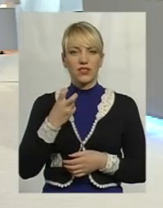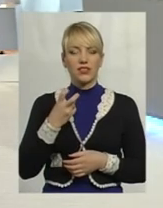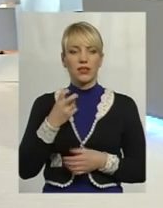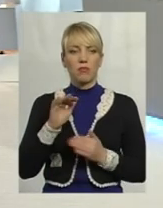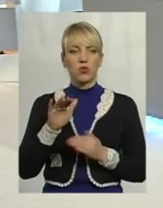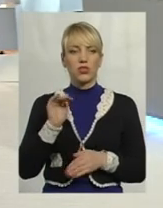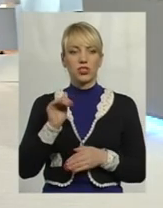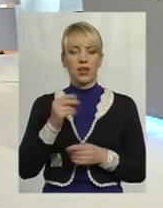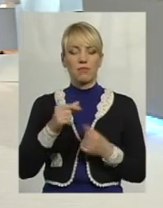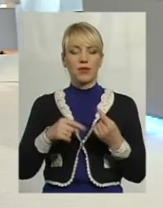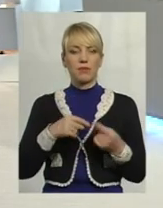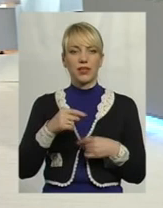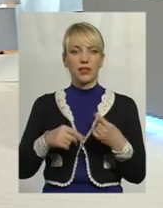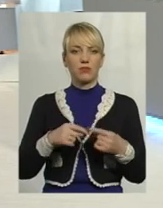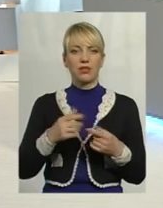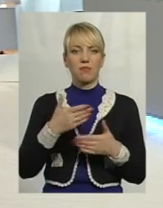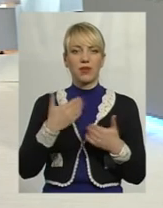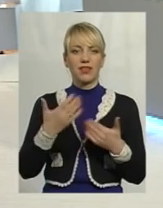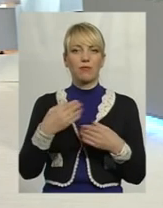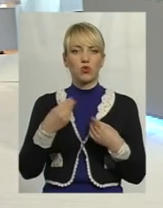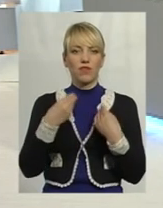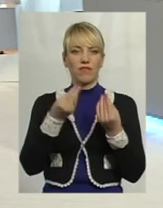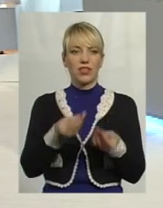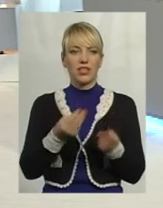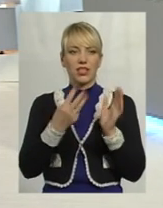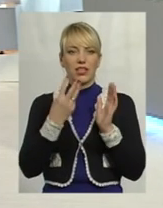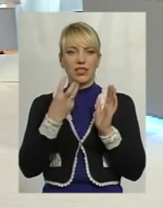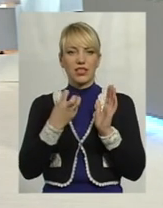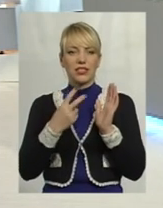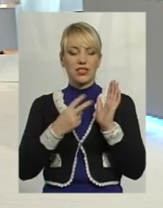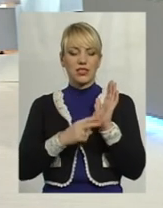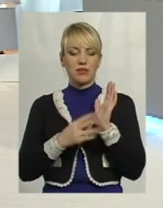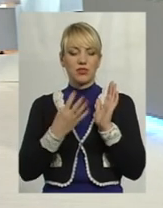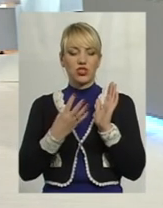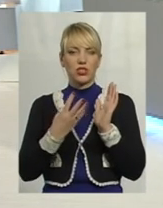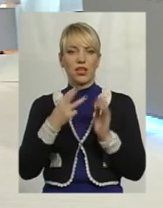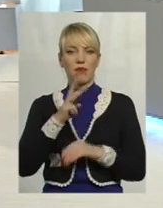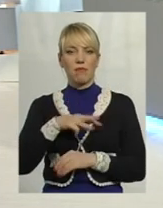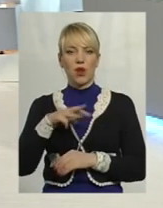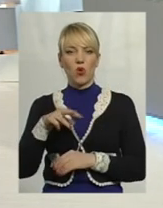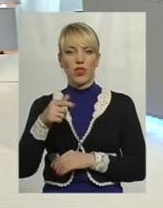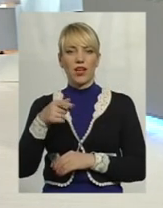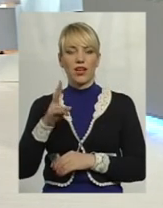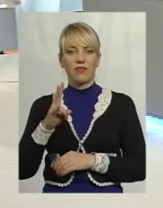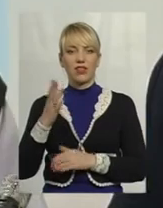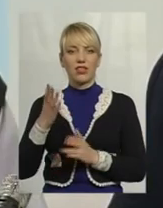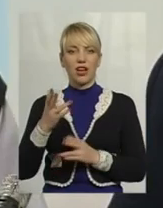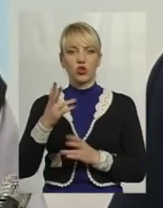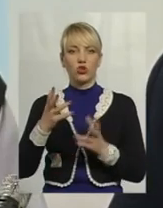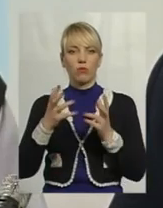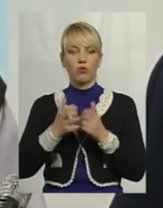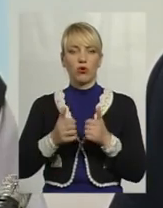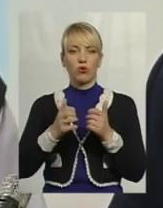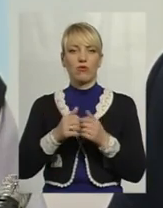Ми їм вже видали 374 мільйона гривень. І якщо порахувати